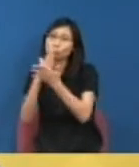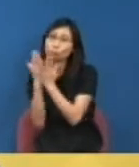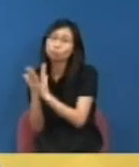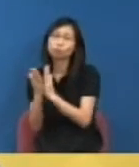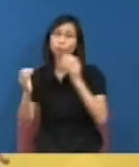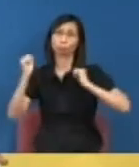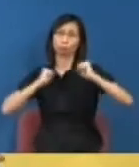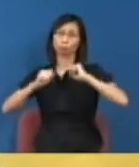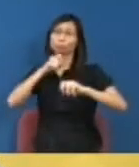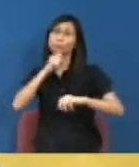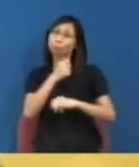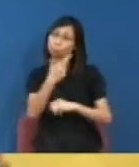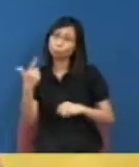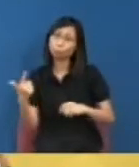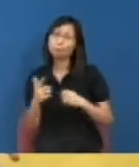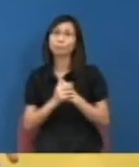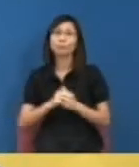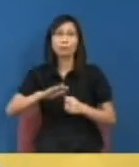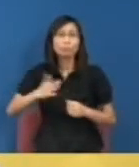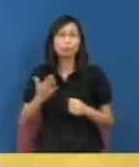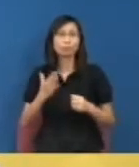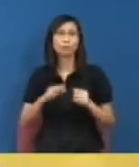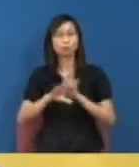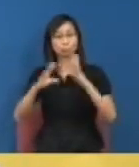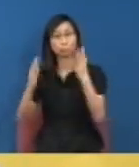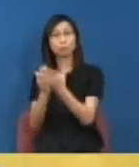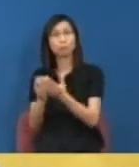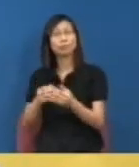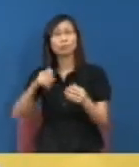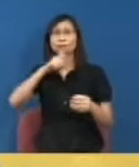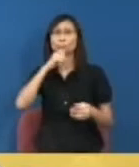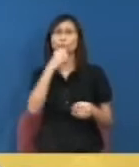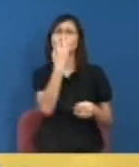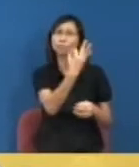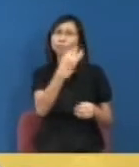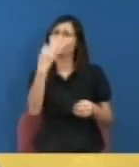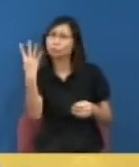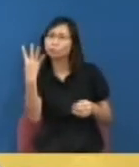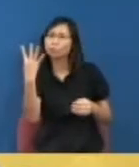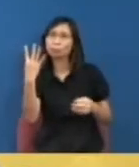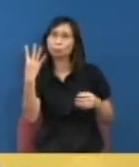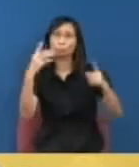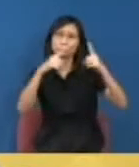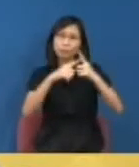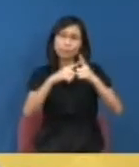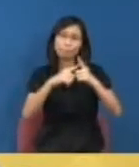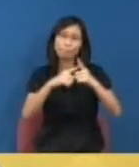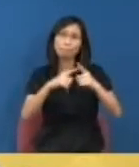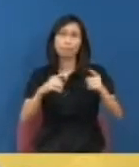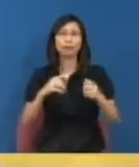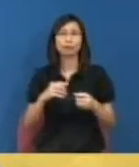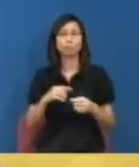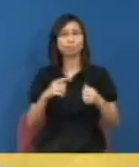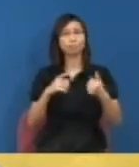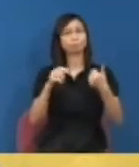裏面的國裏面可能只有三個是搞外務可能最多四個會長外務副會長